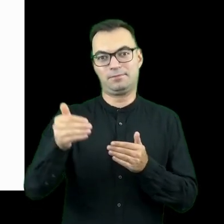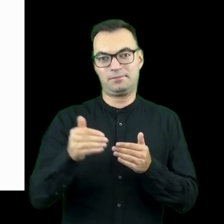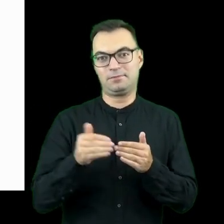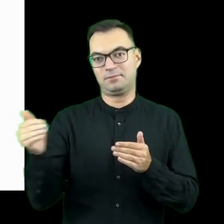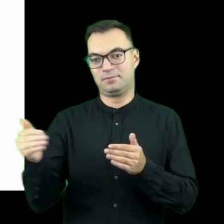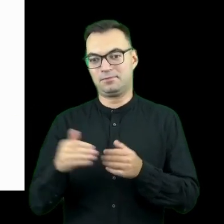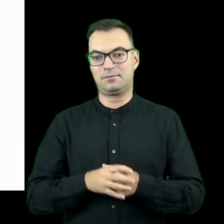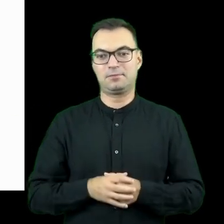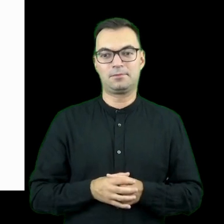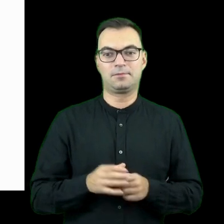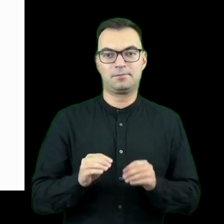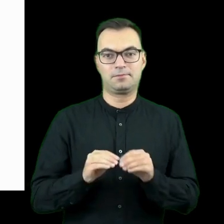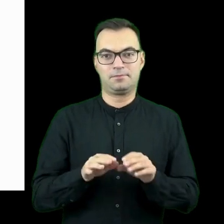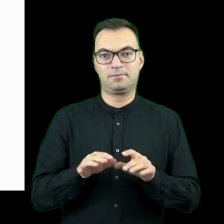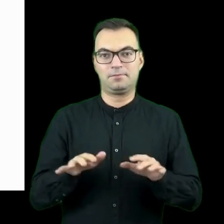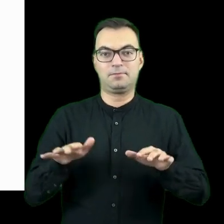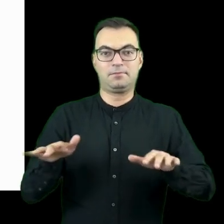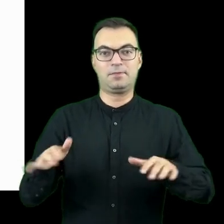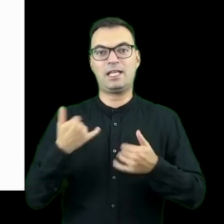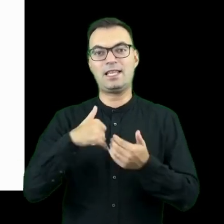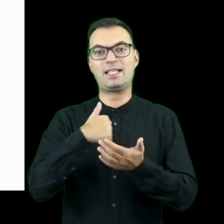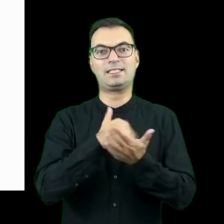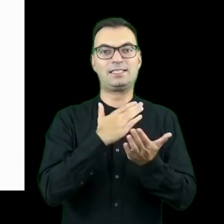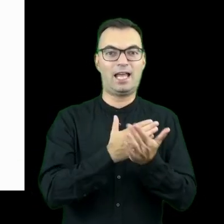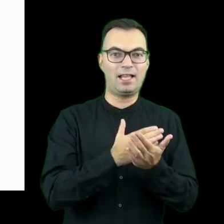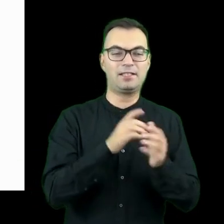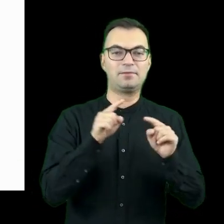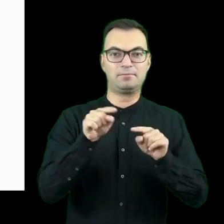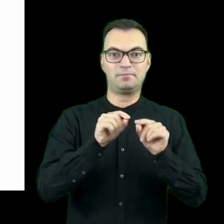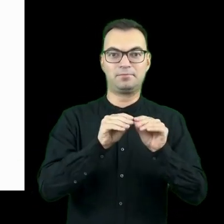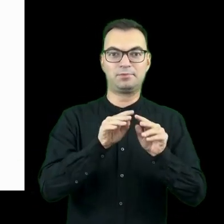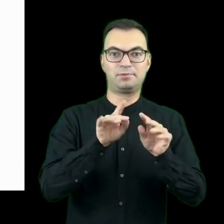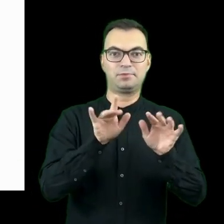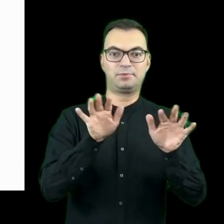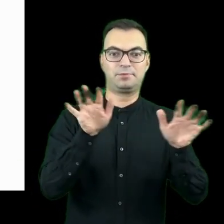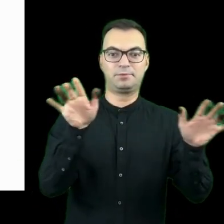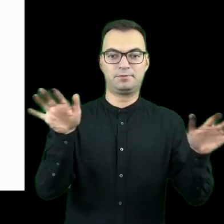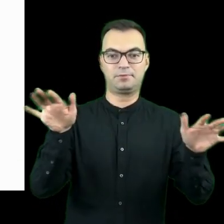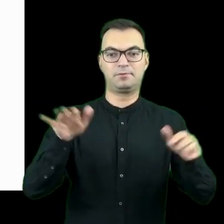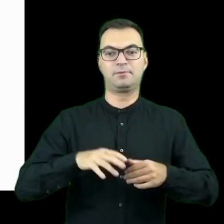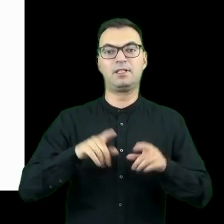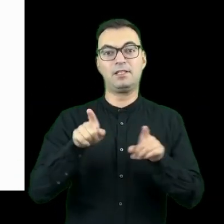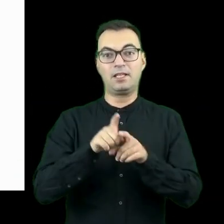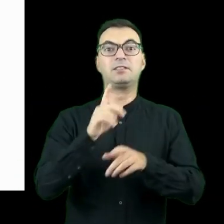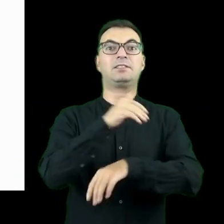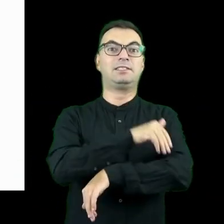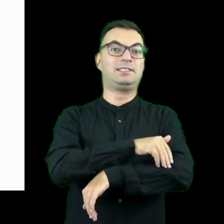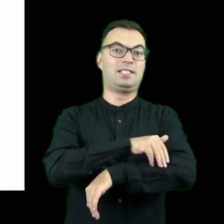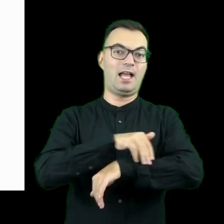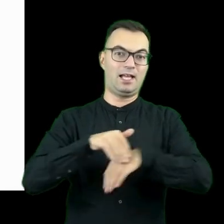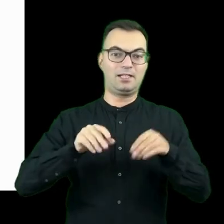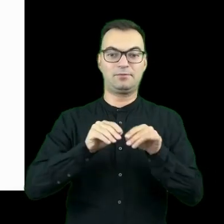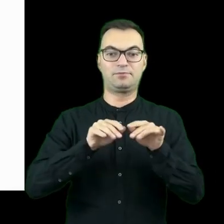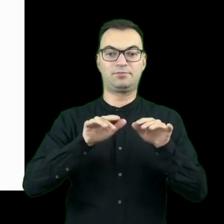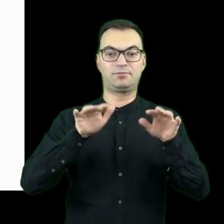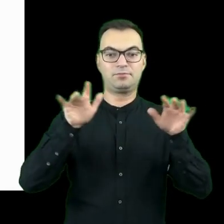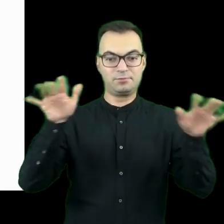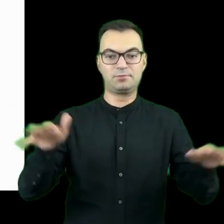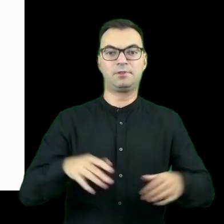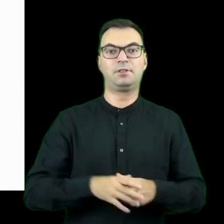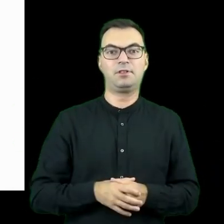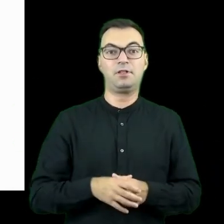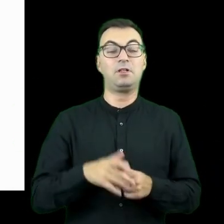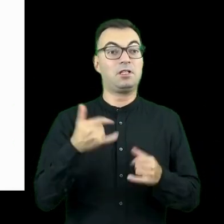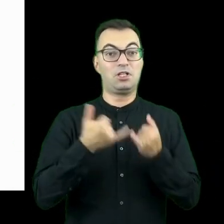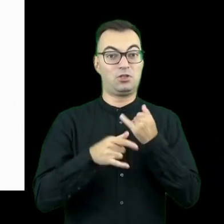Zwiększył swoją obecność na inne stany i zwiększył swoją obecność na inne kraje. I znowu, jeżeli to się